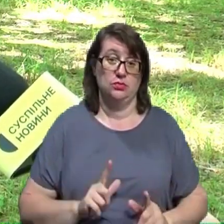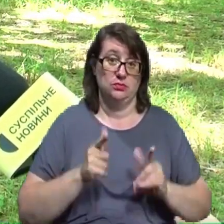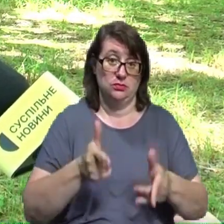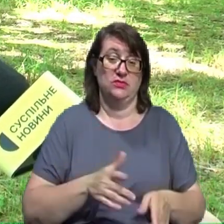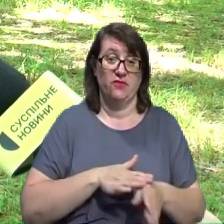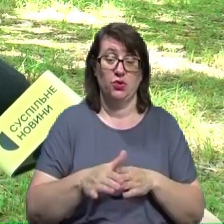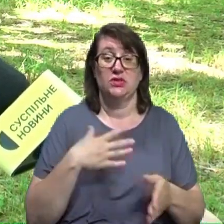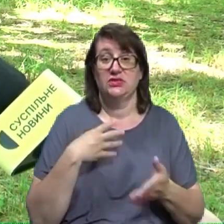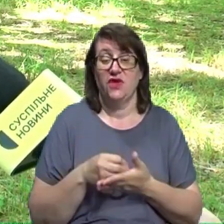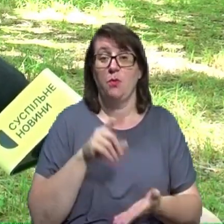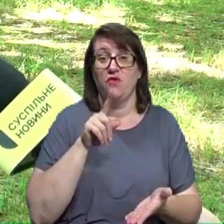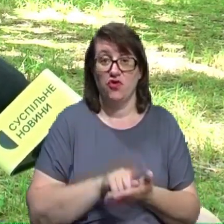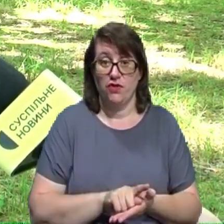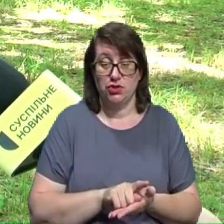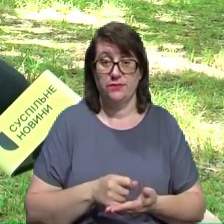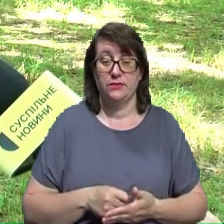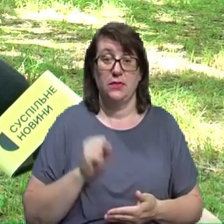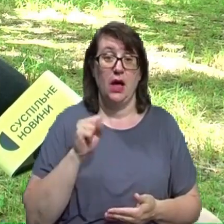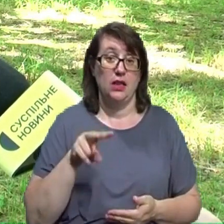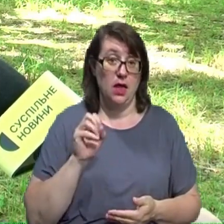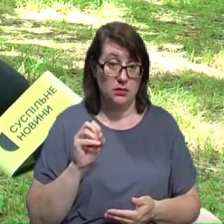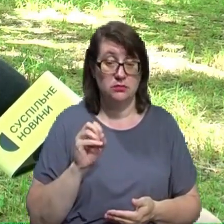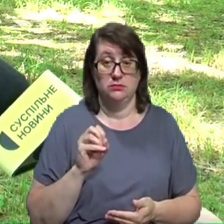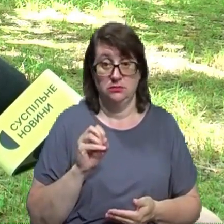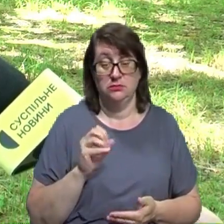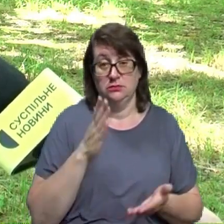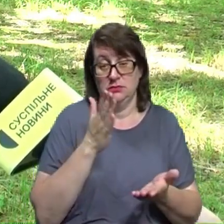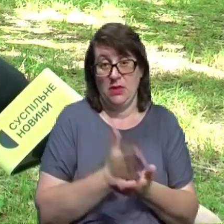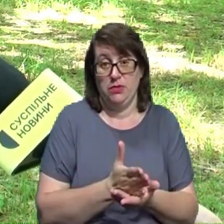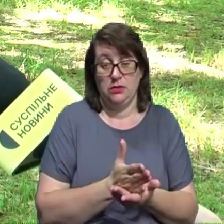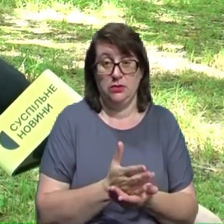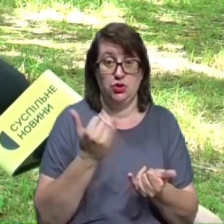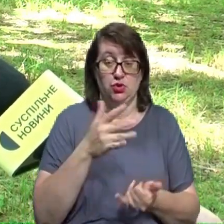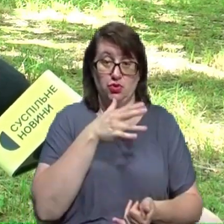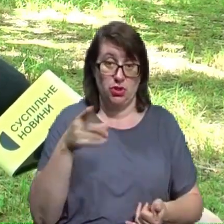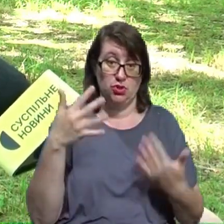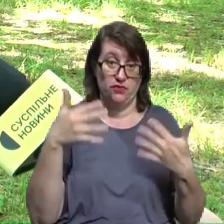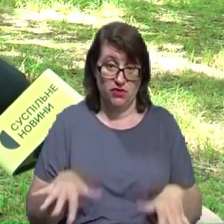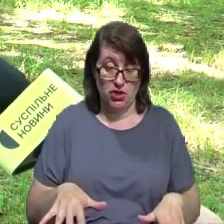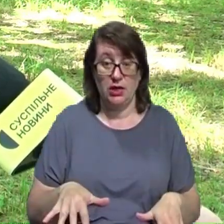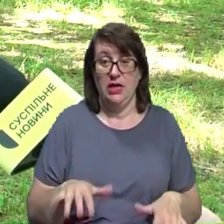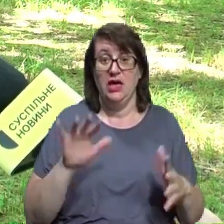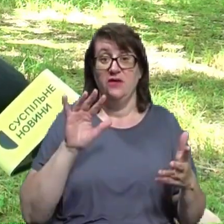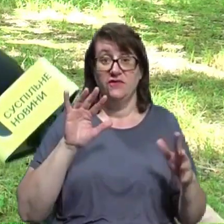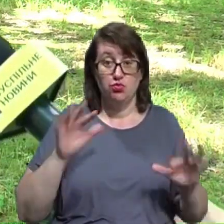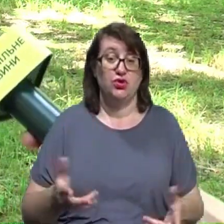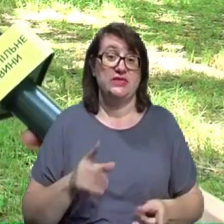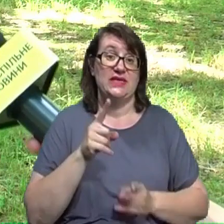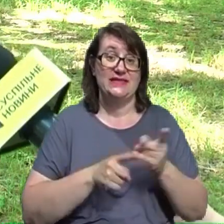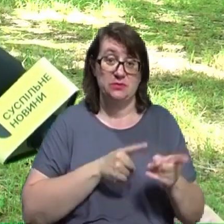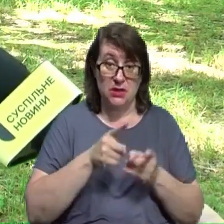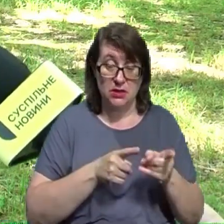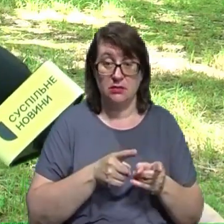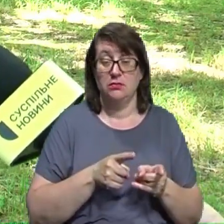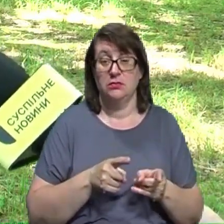повноважень. Однак безпосередньо вже з цього часу відбулися певні зміни. В комітеті селищного